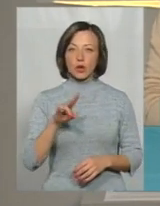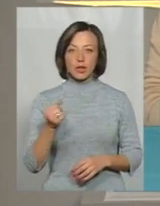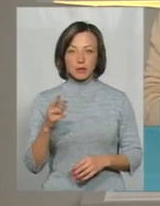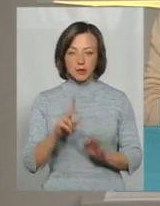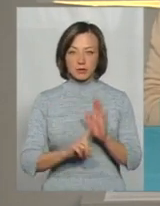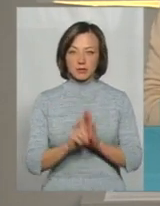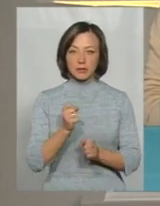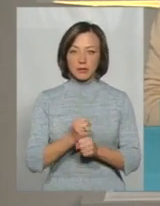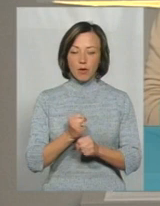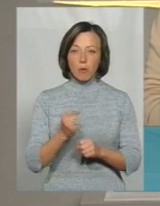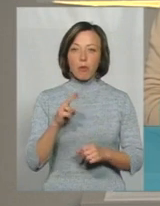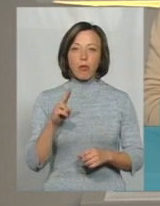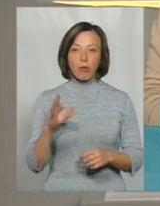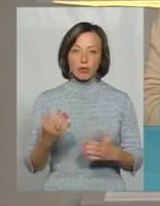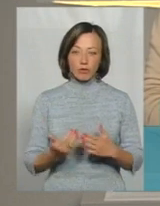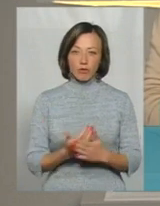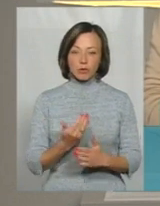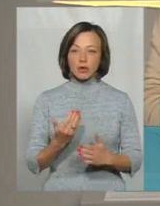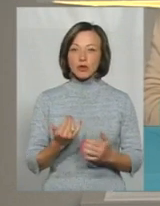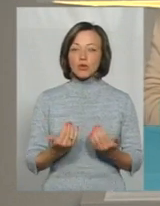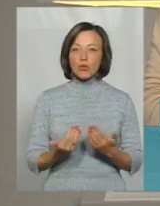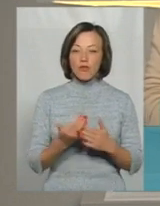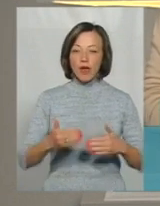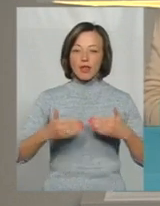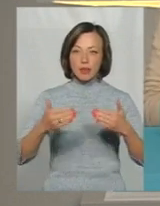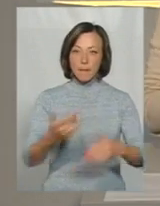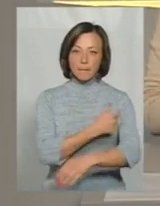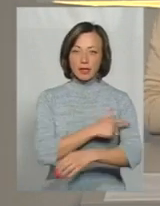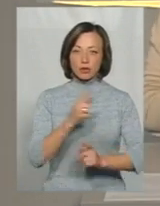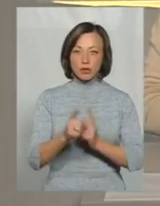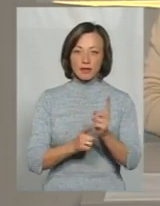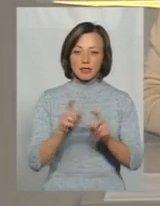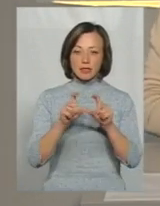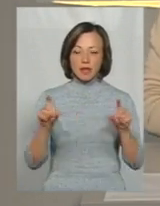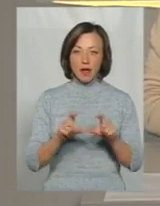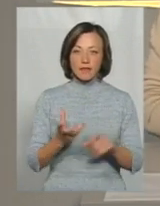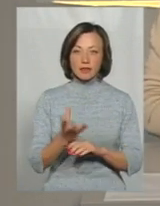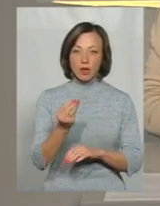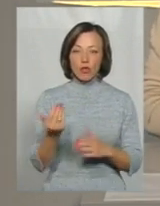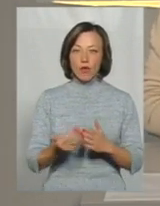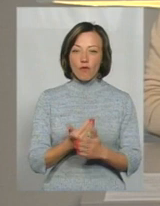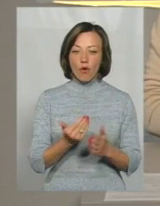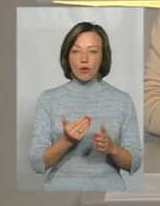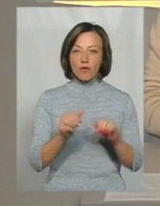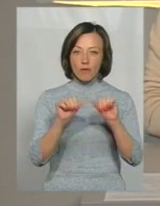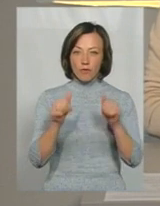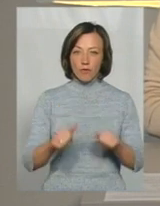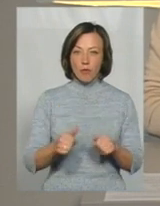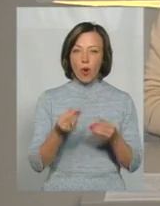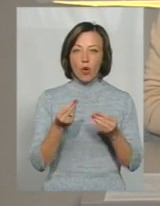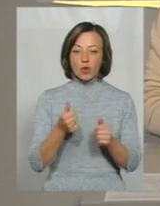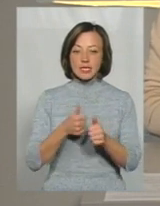запрацювали по-новому. Почався черговий етап медичної реформи. Медзаклади фінансуються за новою моделью гроші за